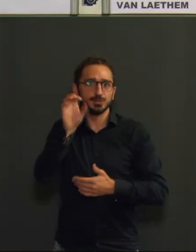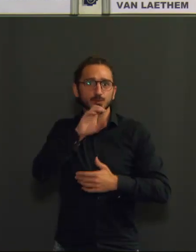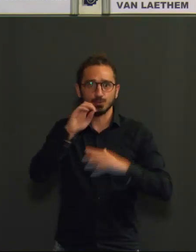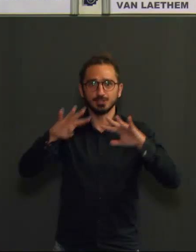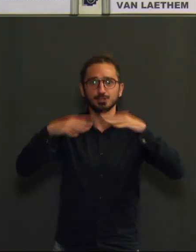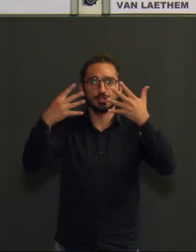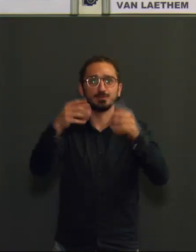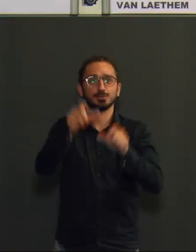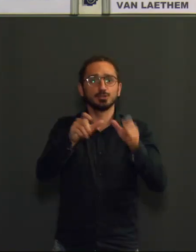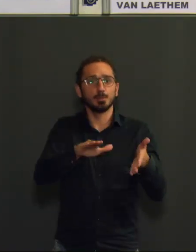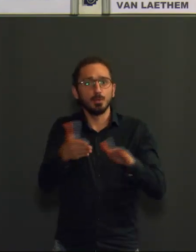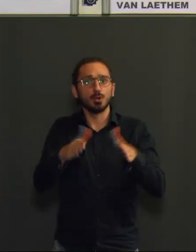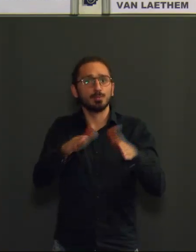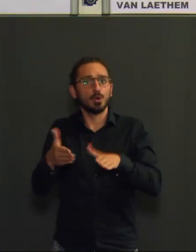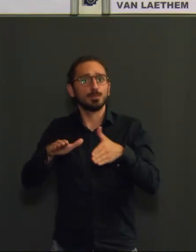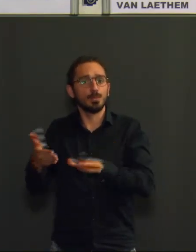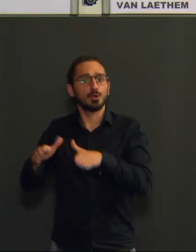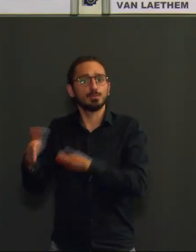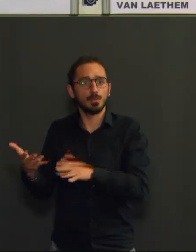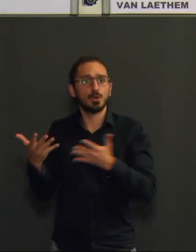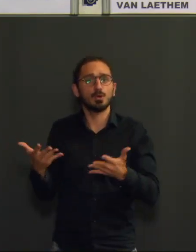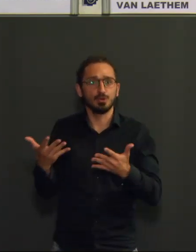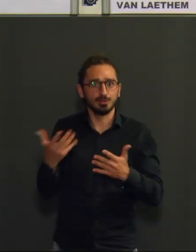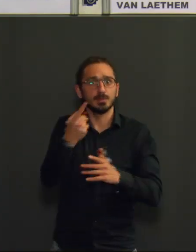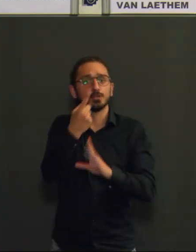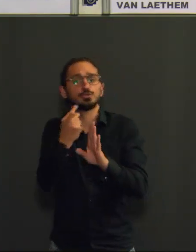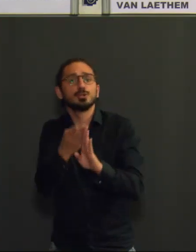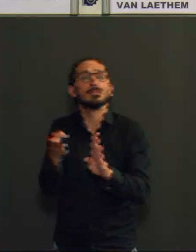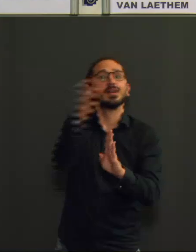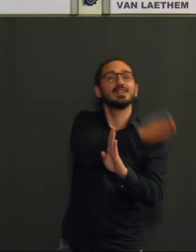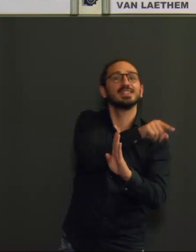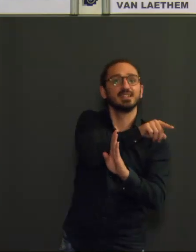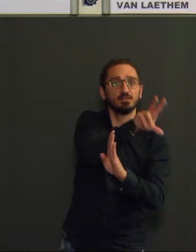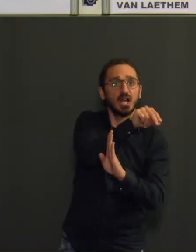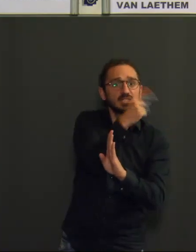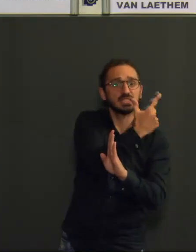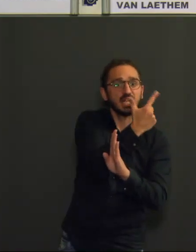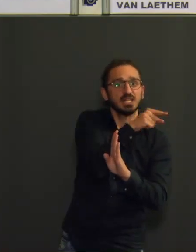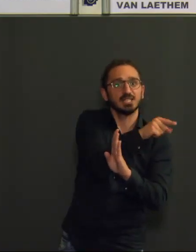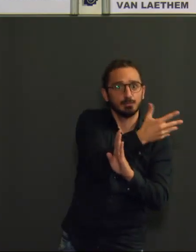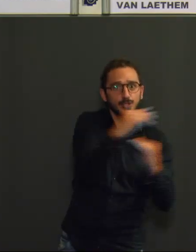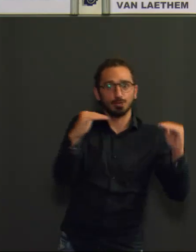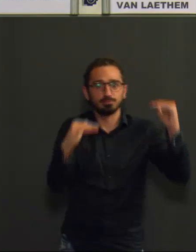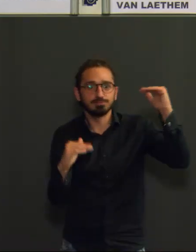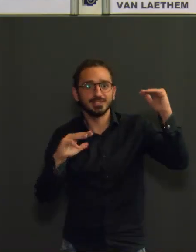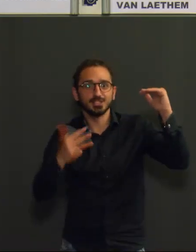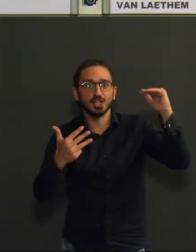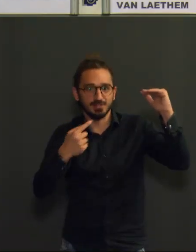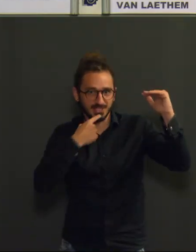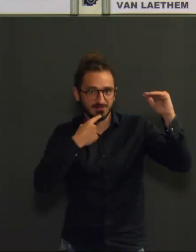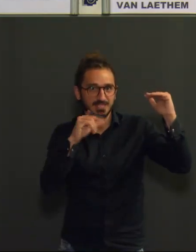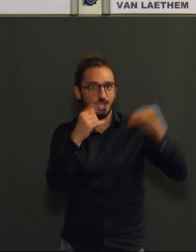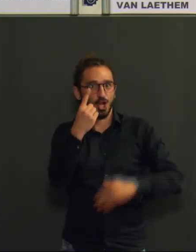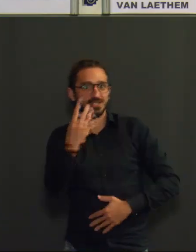avec les 27 décès moyens de la semaine précédente, dont une diminution de pratiquement un quart, de 24%